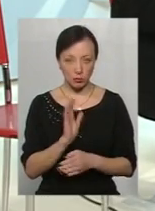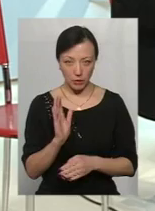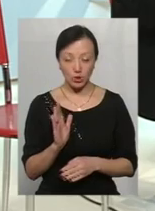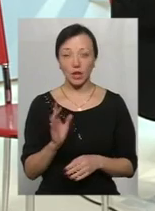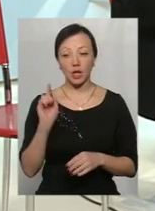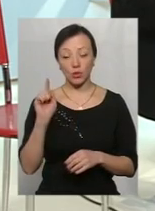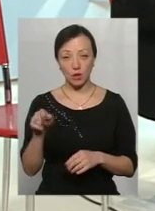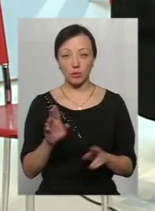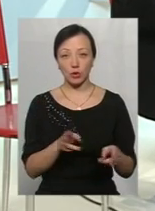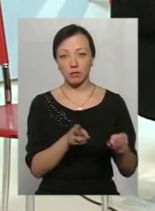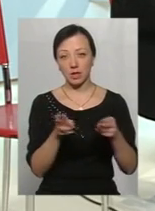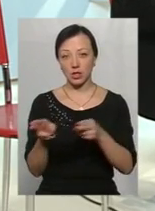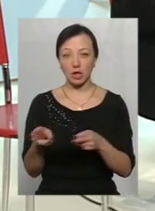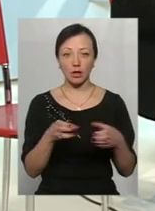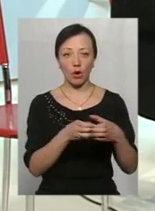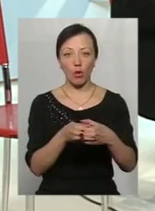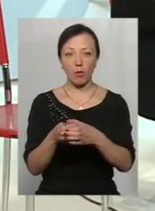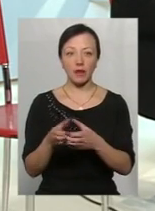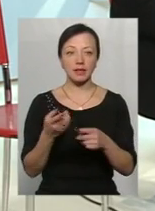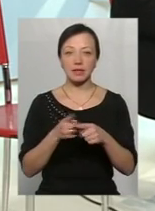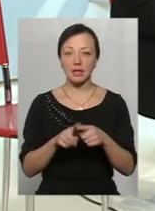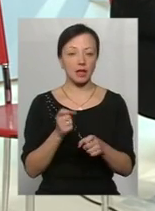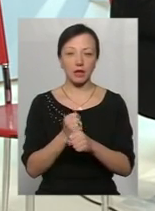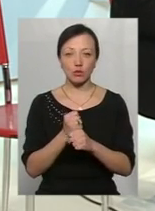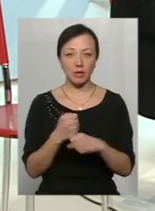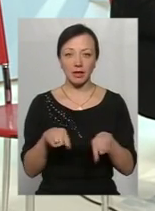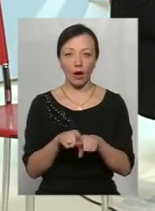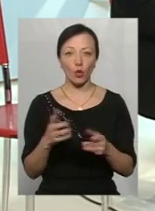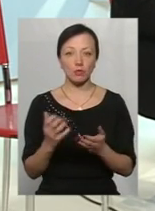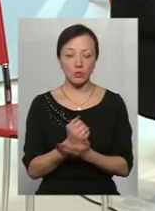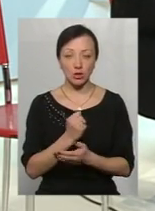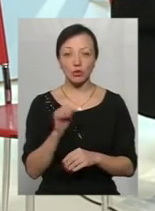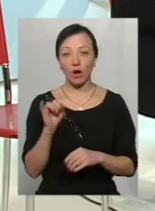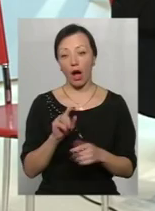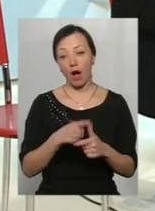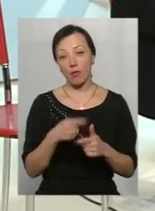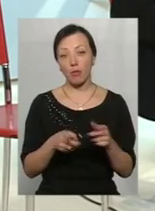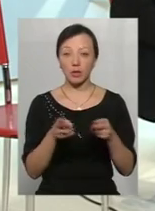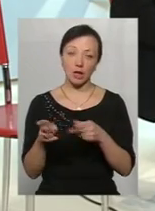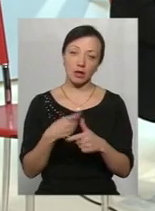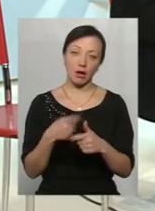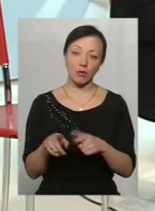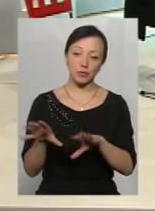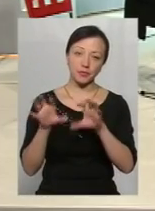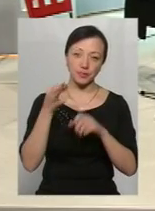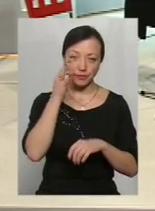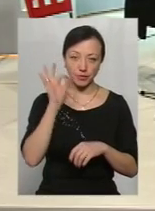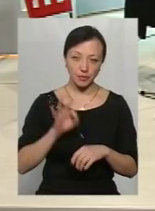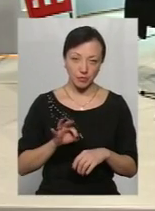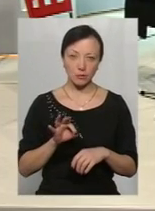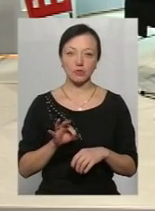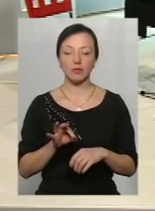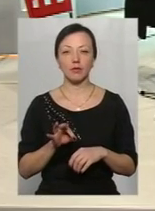І туди будуть приїжджати громади, які це не зробили ще так успішно, або приїжджати, або брати звідти дистанційно